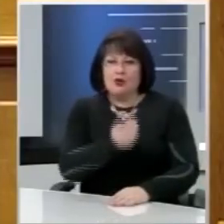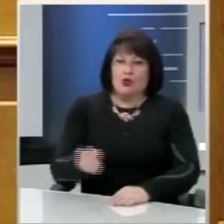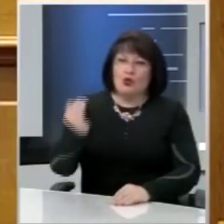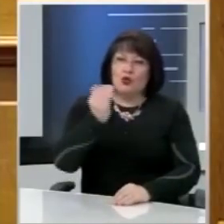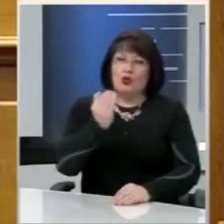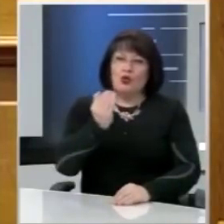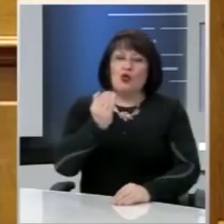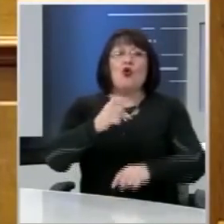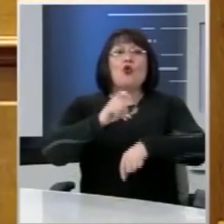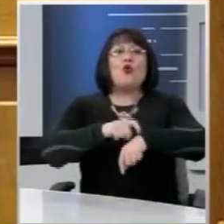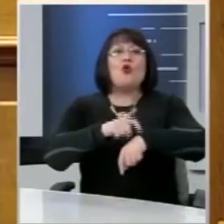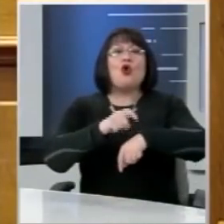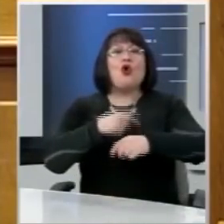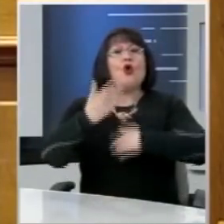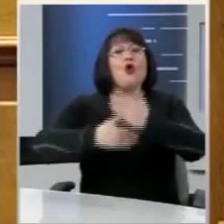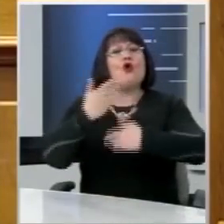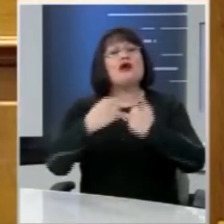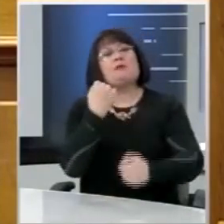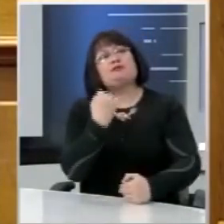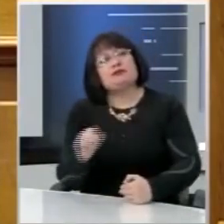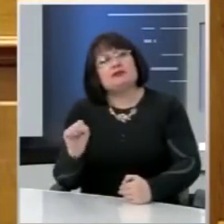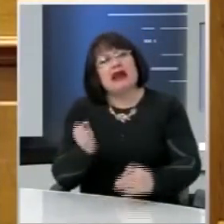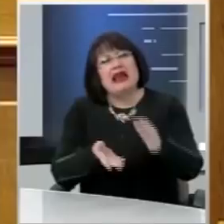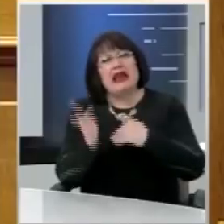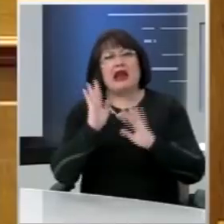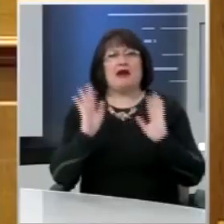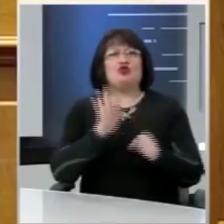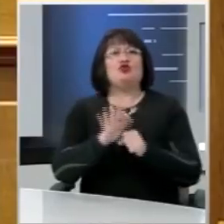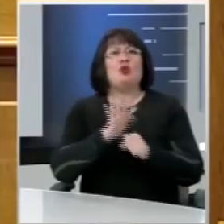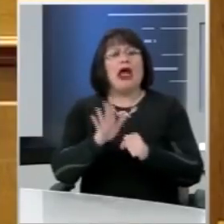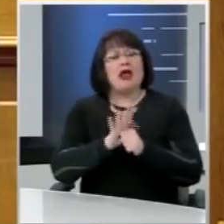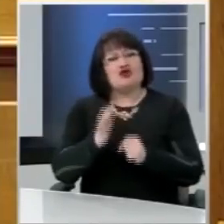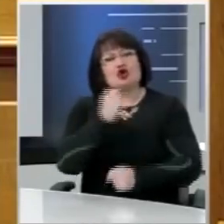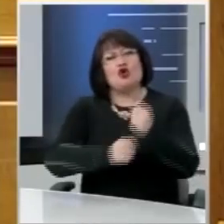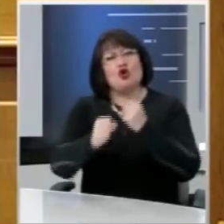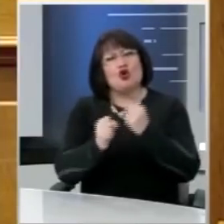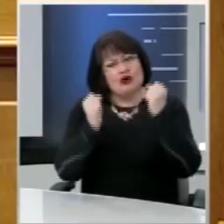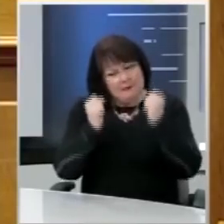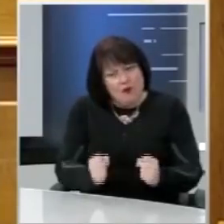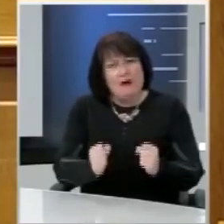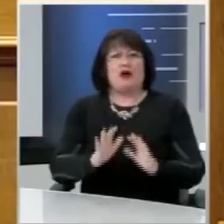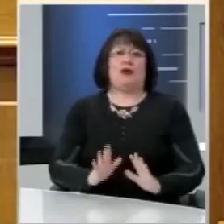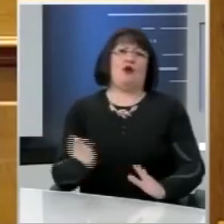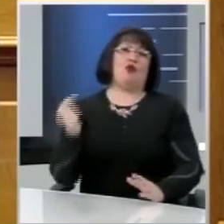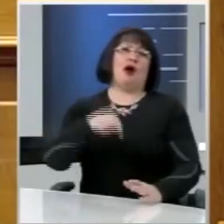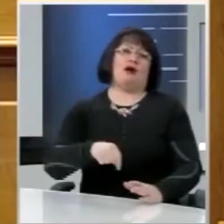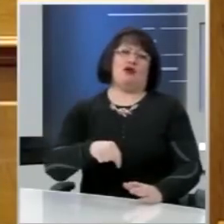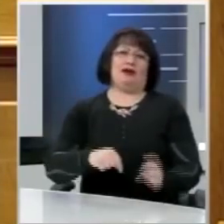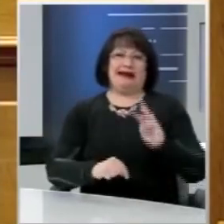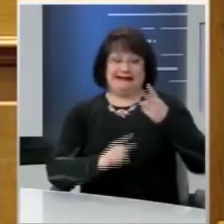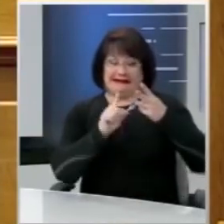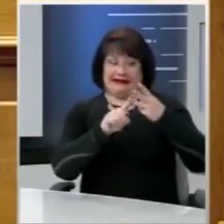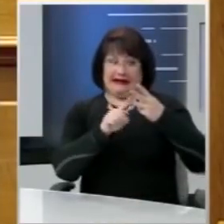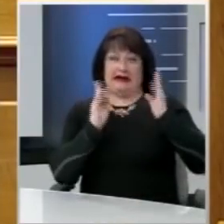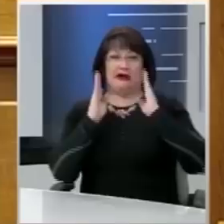χρόνου από χρόνου απουσίας από τη χώρα ή ενός ελάχιστος χρόνου παρουσίας στη χώρα. Ο τρίτος